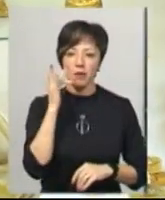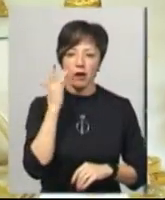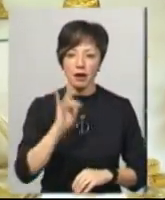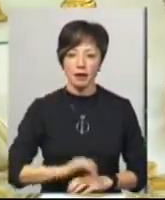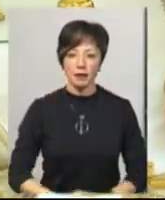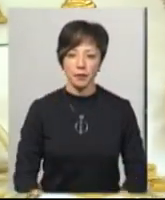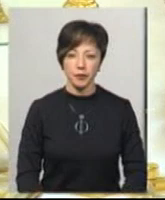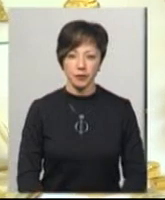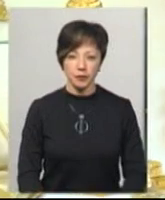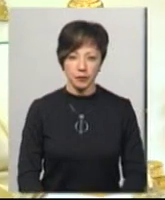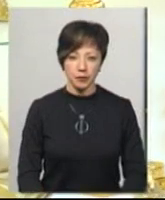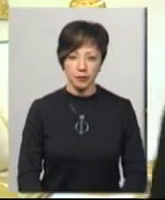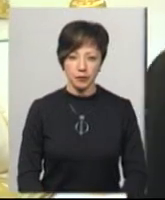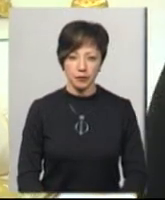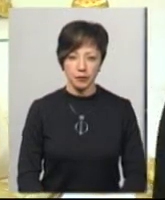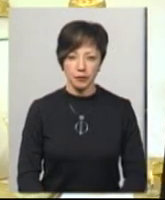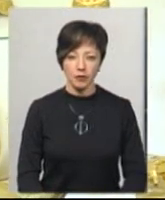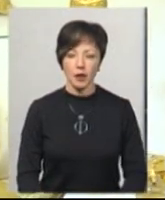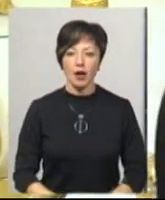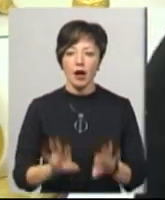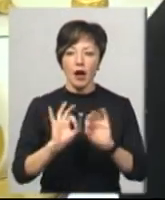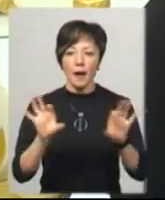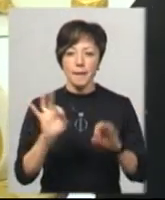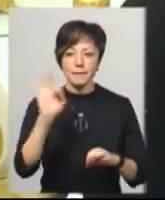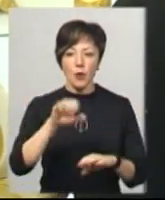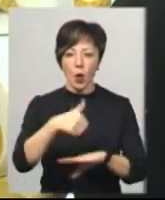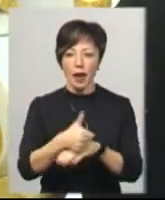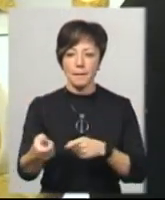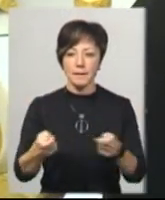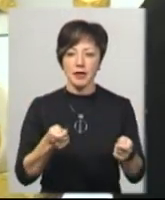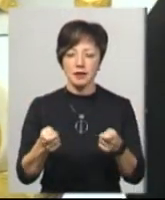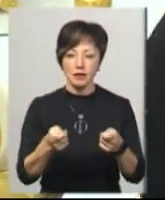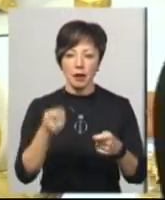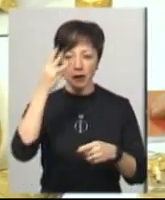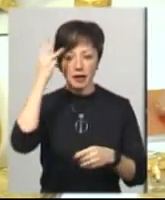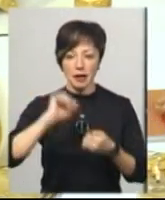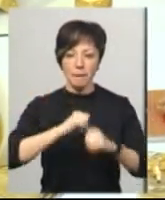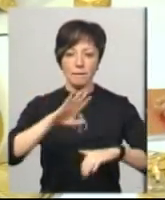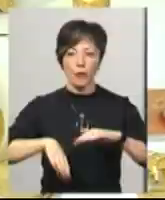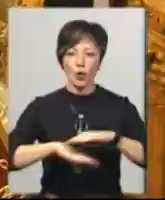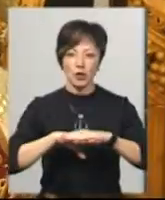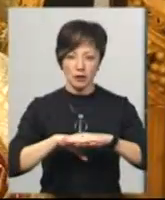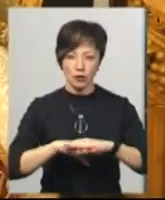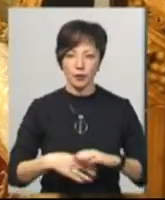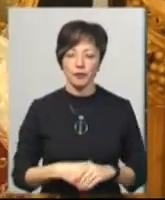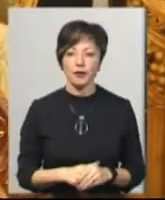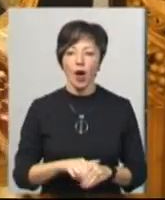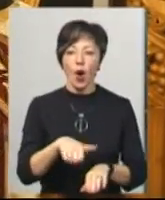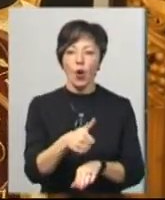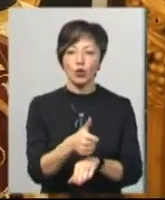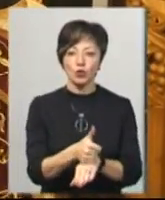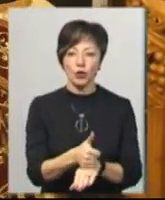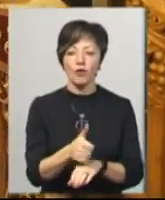хіротонію зроблено і виступало з вас, а й могла пам'янець-Подільською, згласно твоєї господії. Очолює